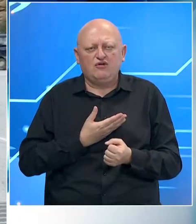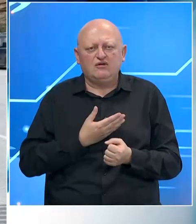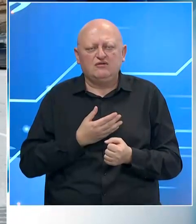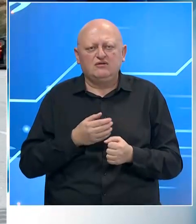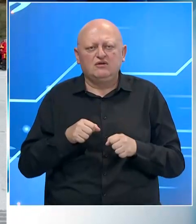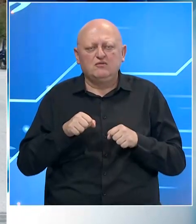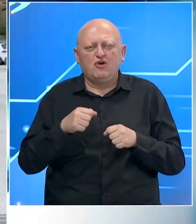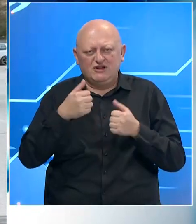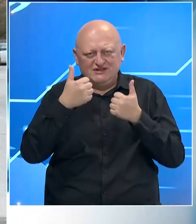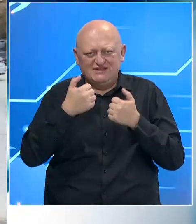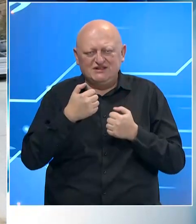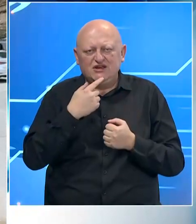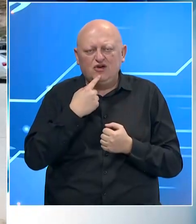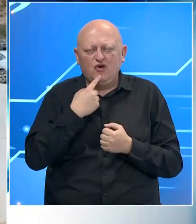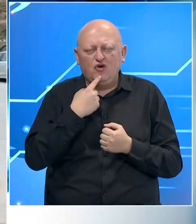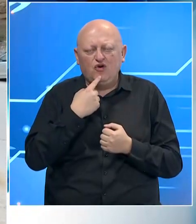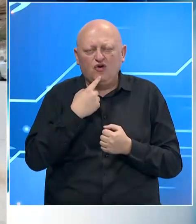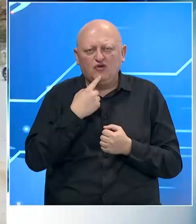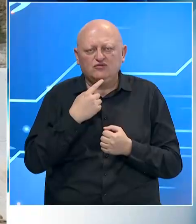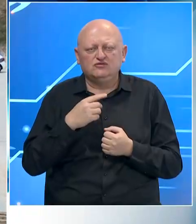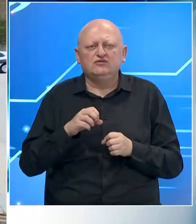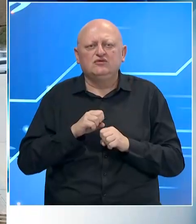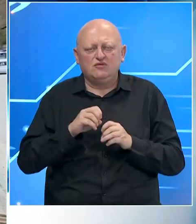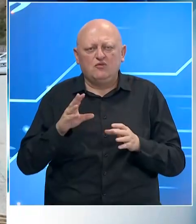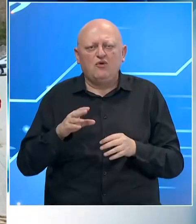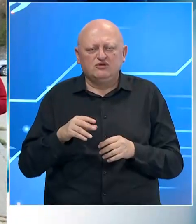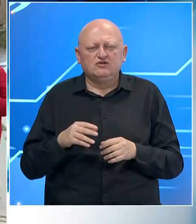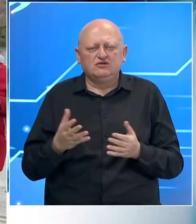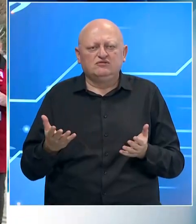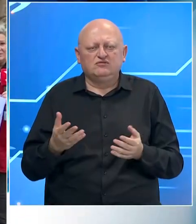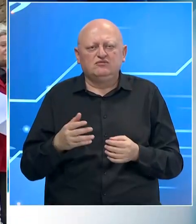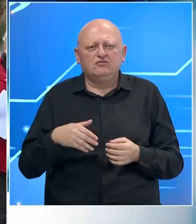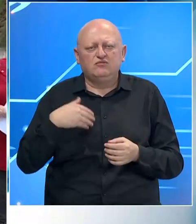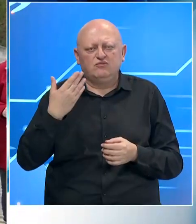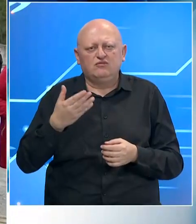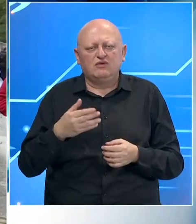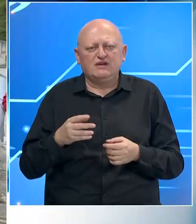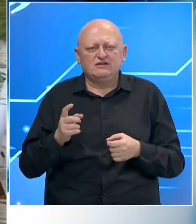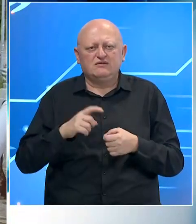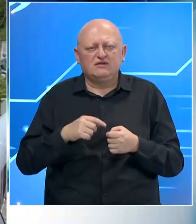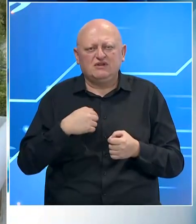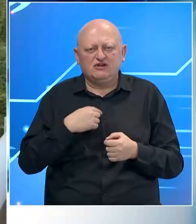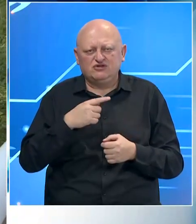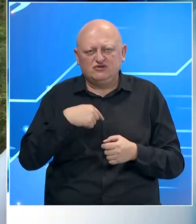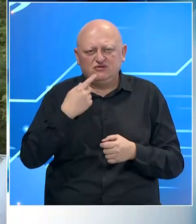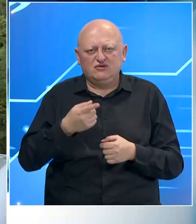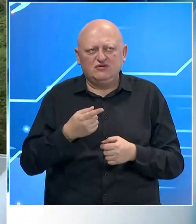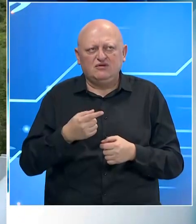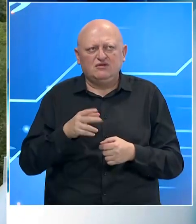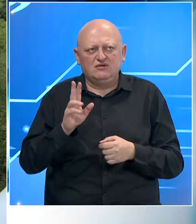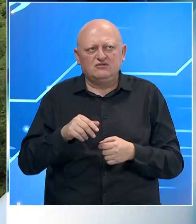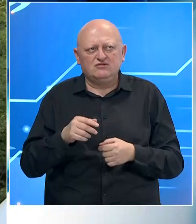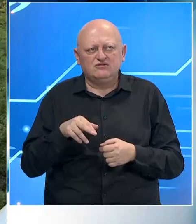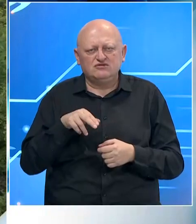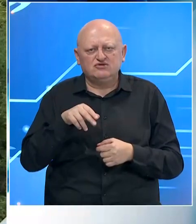potresne slike koje ćemo pustiti, naravno, u koliko se priključi naš sugovornik. Samo sa džipovima može